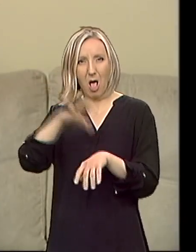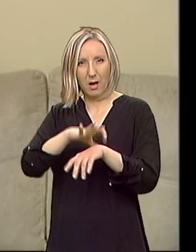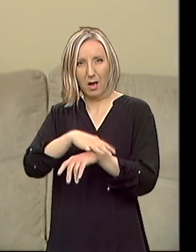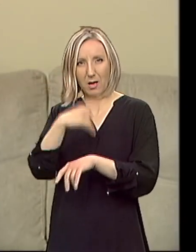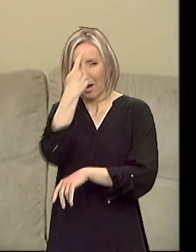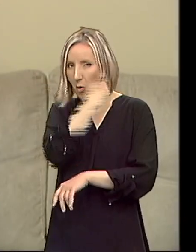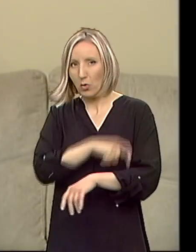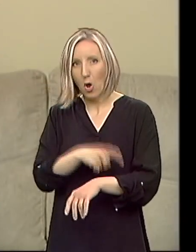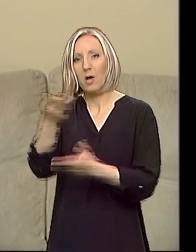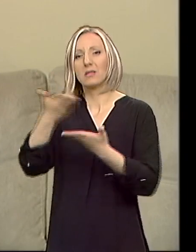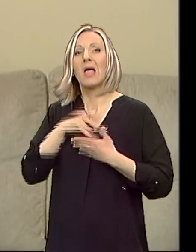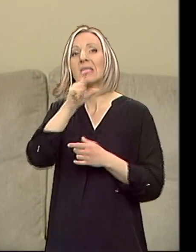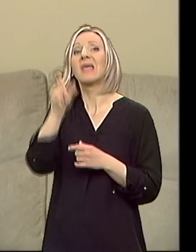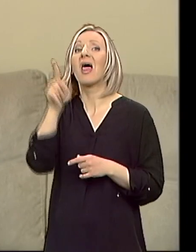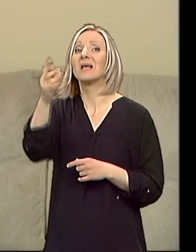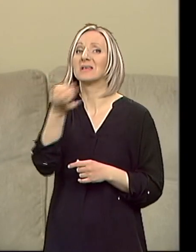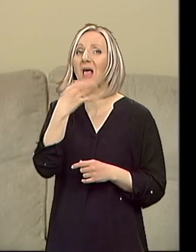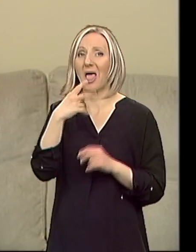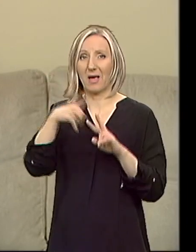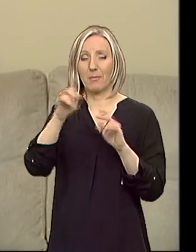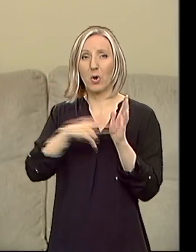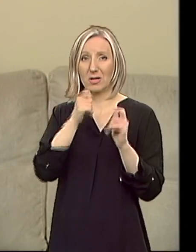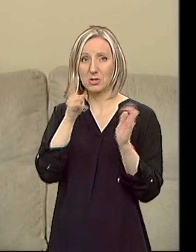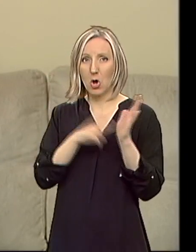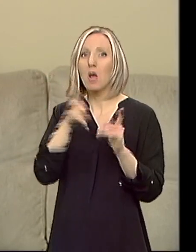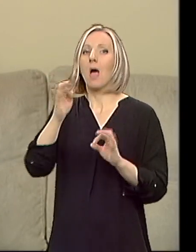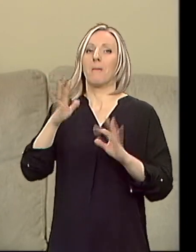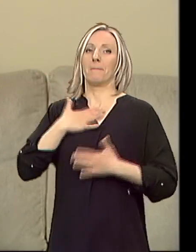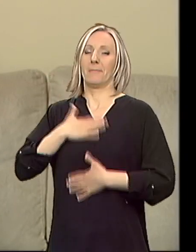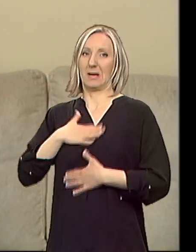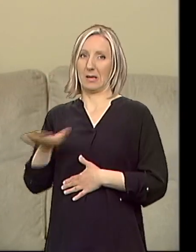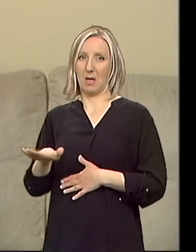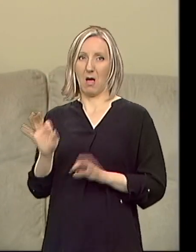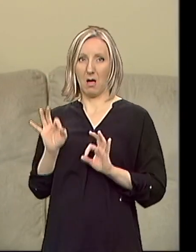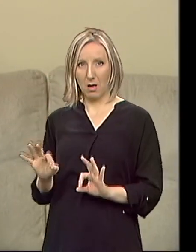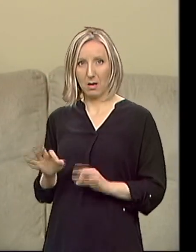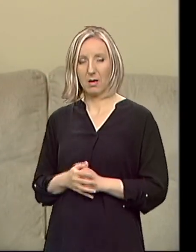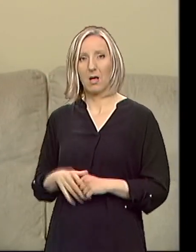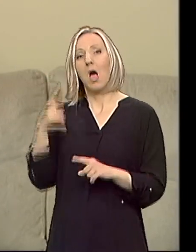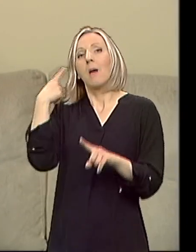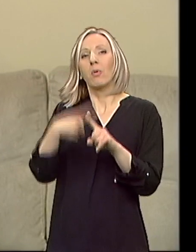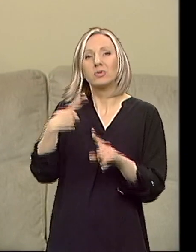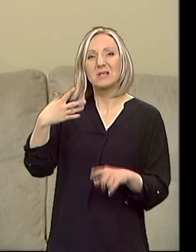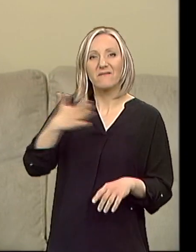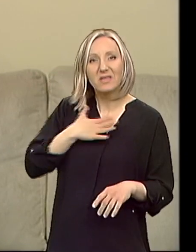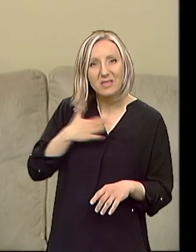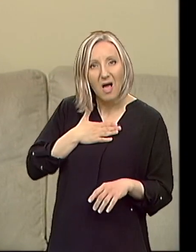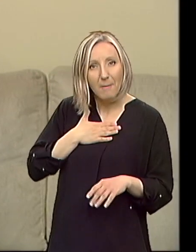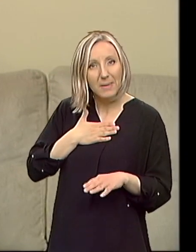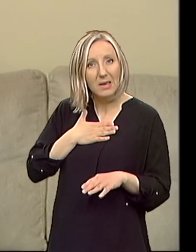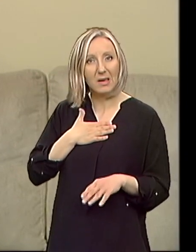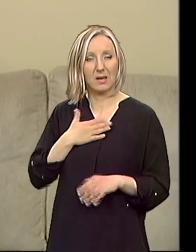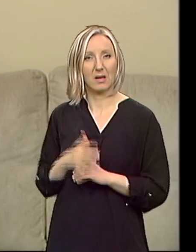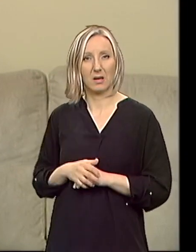italijanski pronizon koji Jovanu zaista prije. Pored toga, naravno, to su svi ti vitamini koje